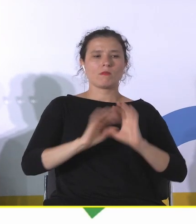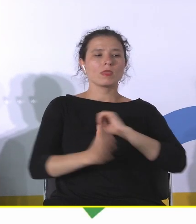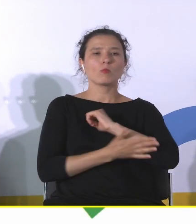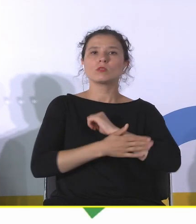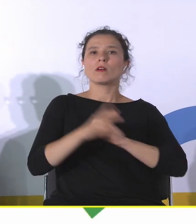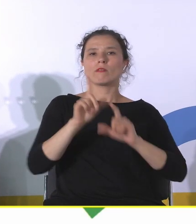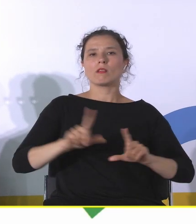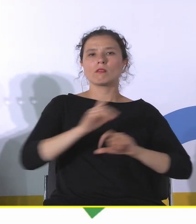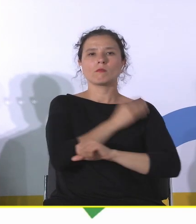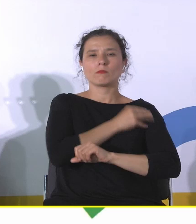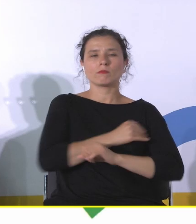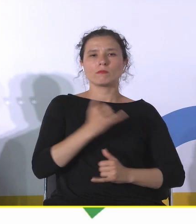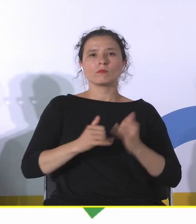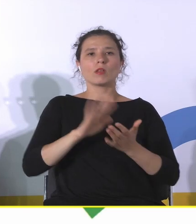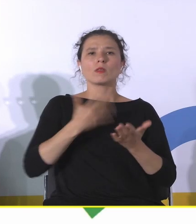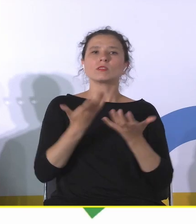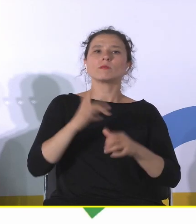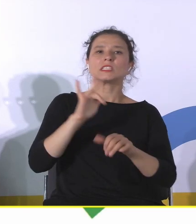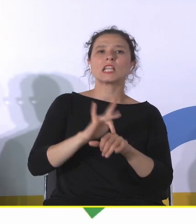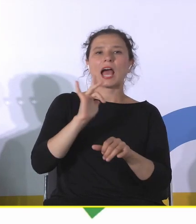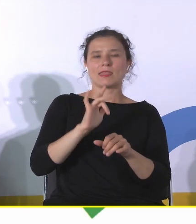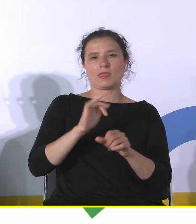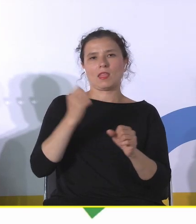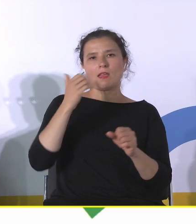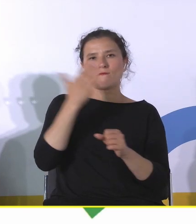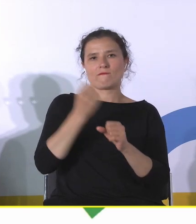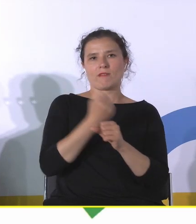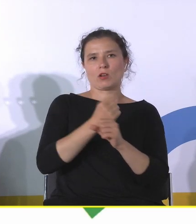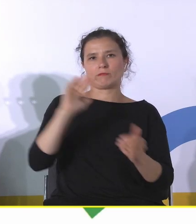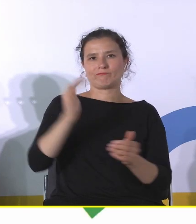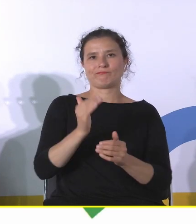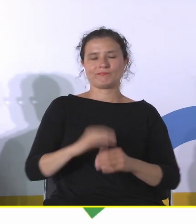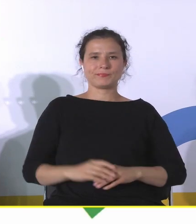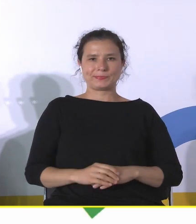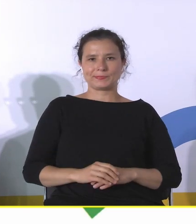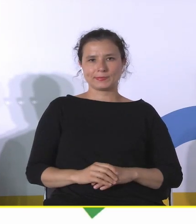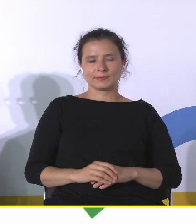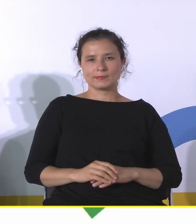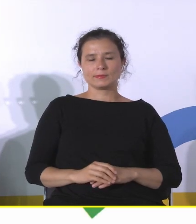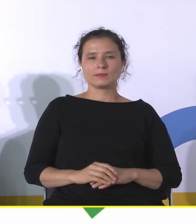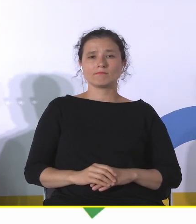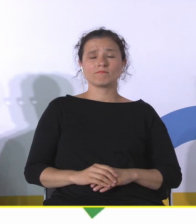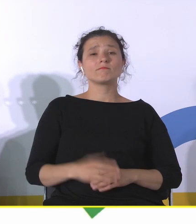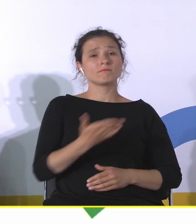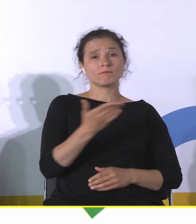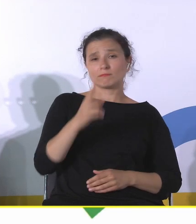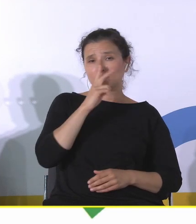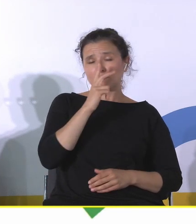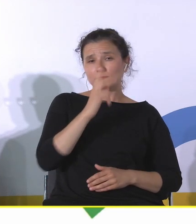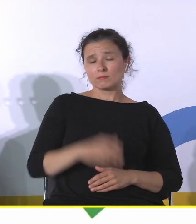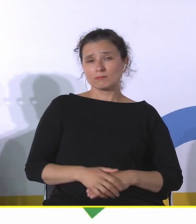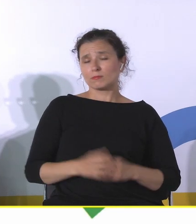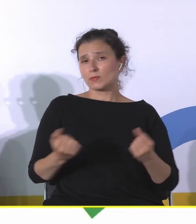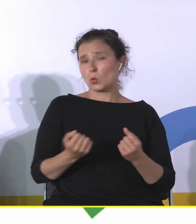jeżeli mielibyśmy ślad węglowy na przykład, na przykład zmniejszać. Więc jak Państwo widzą, to jest naprawdę bardzo